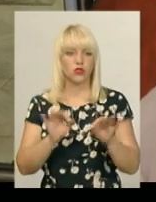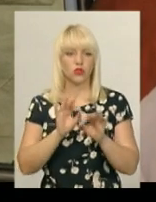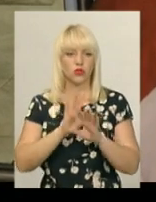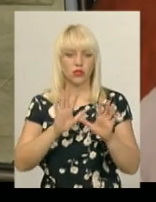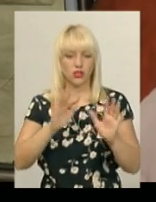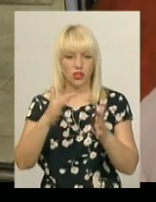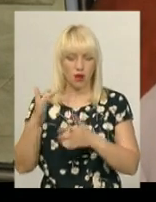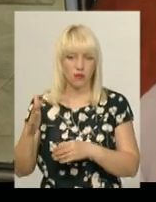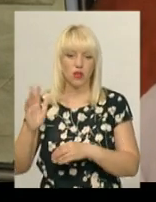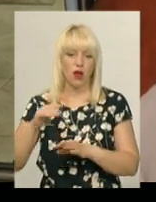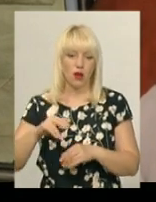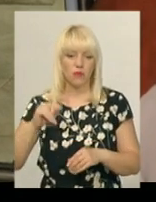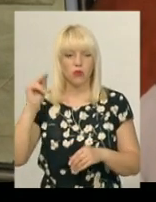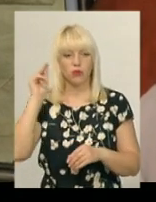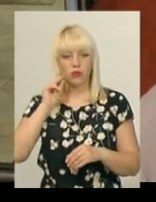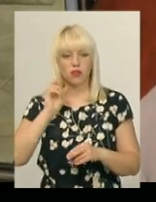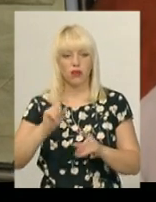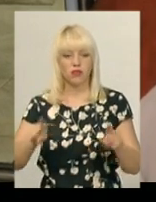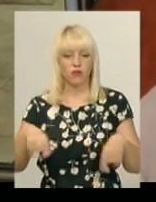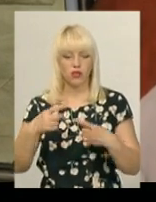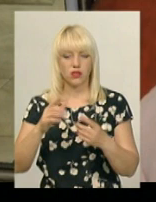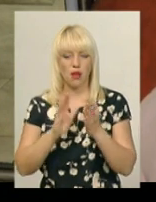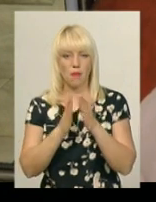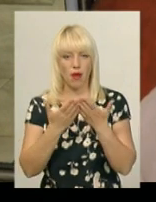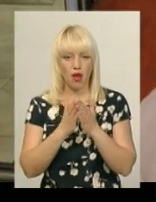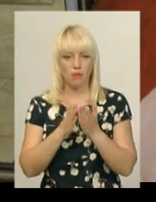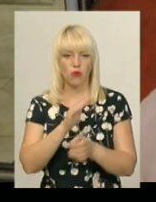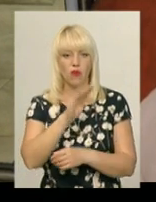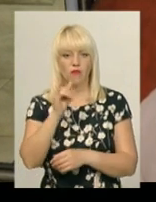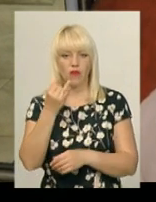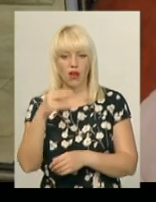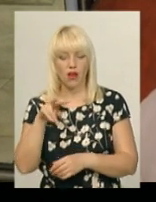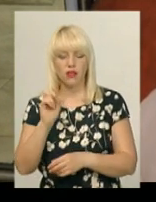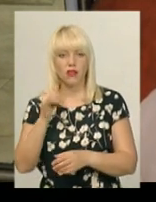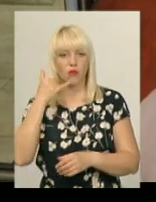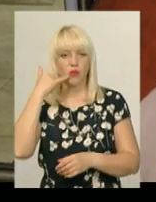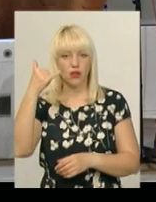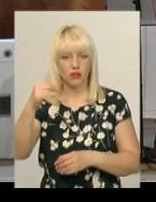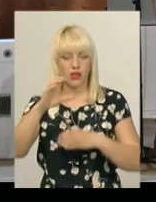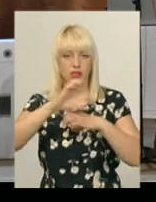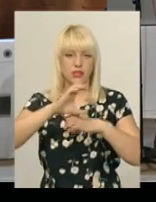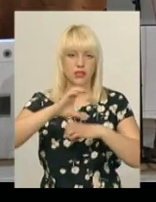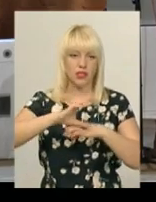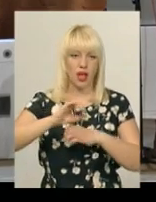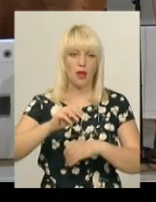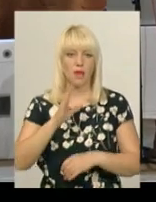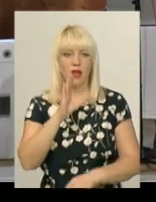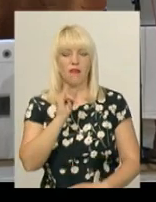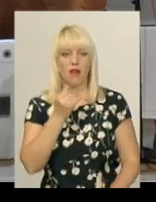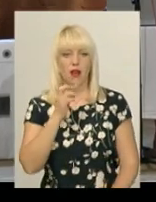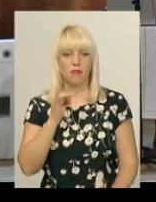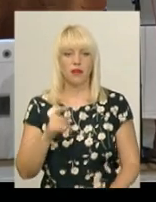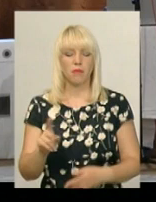навчаємось, як створити папку, як створити файл, як зателефонувати в скайпі, в вайбері. Дивись, Миша, це така